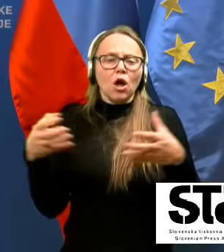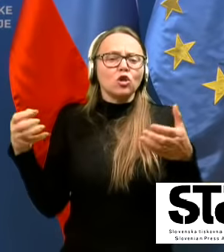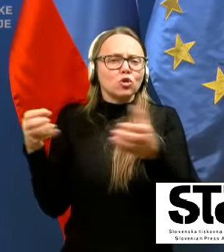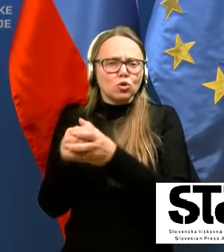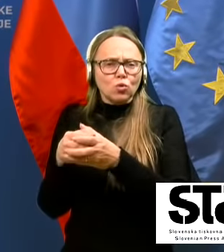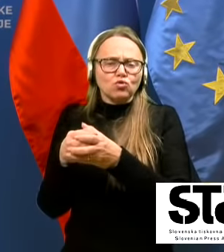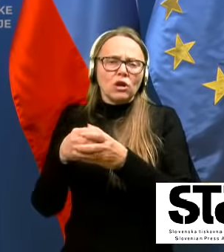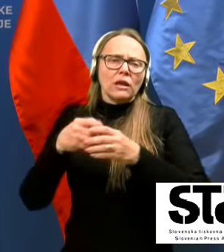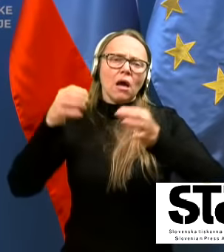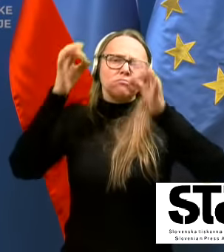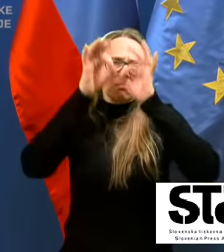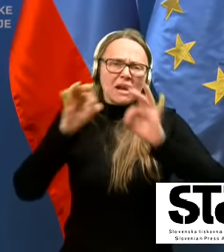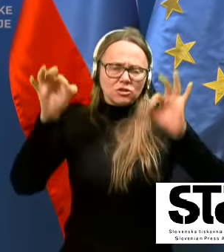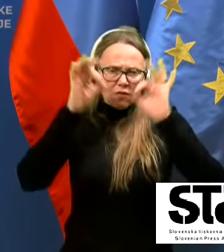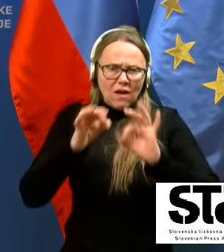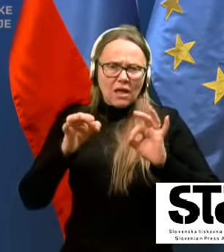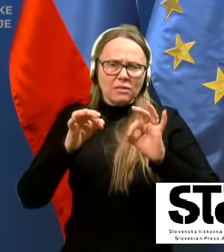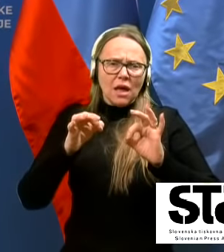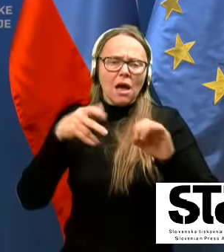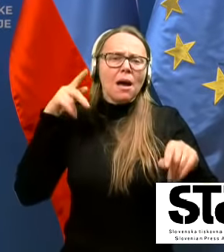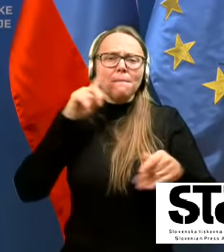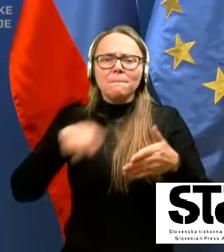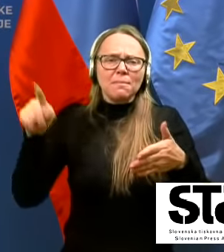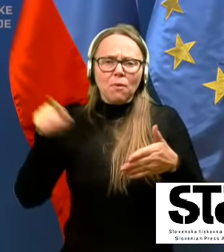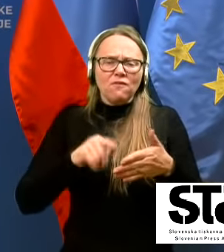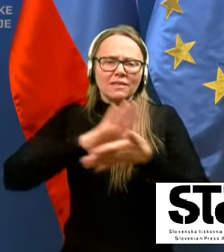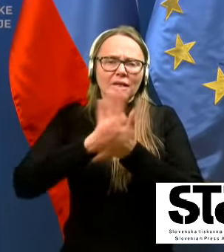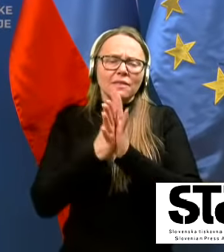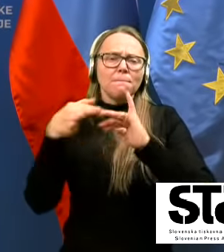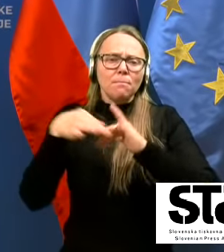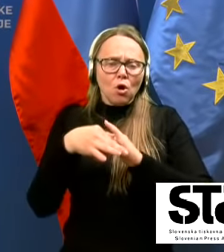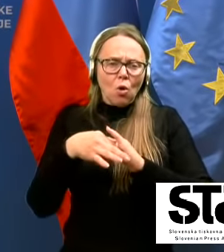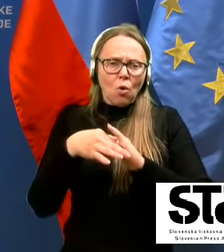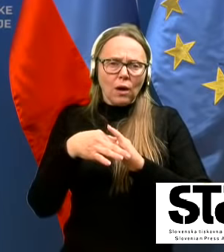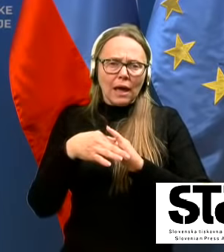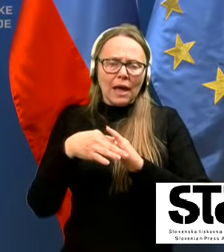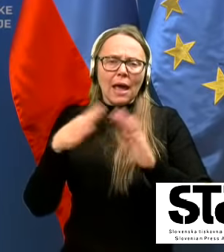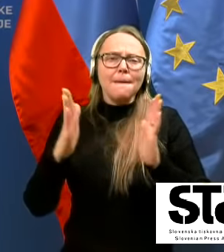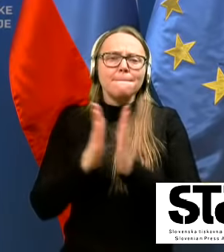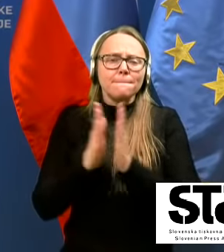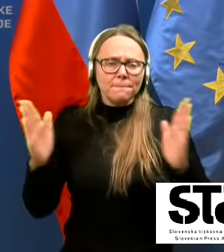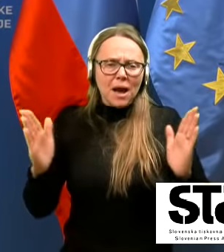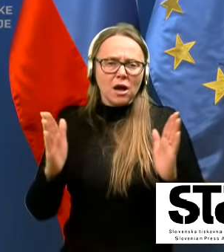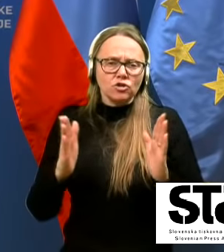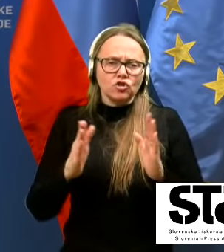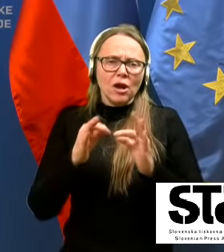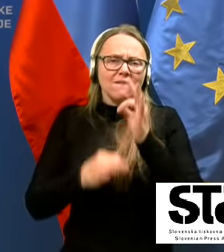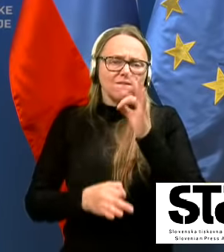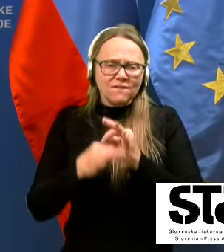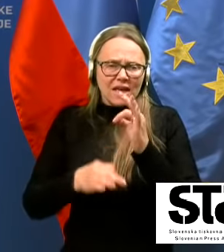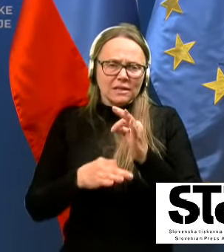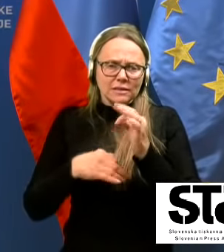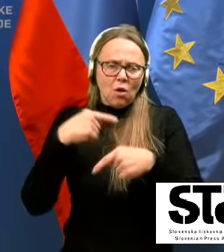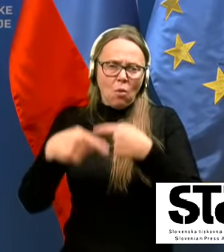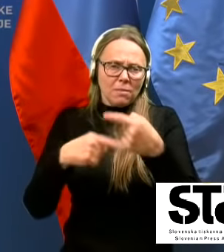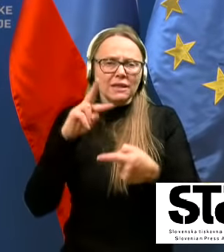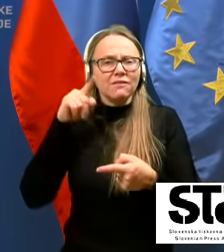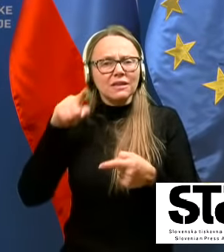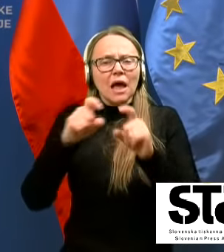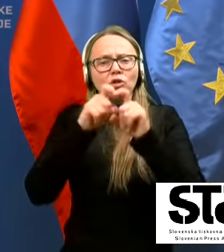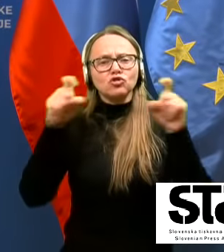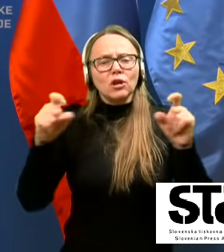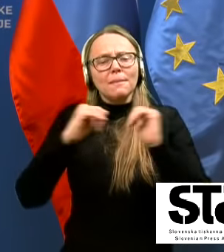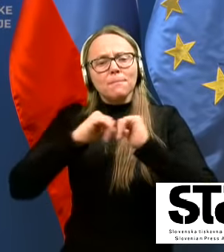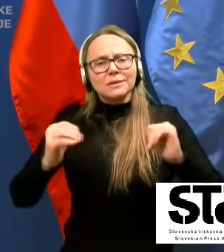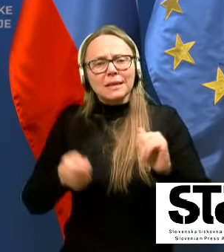slavja, prepovedane so poroke, preve prepovedane so maše in verski obredi. V ta člen pa je